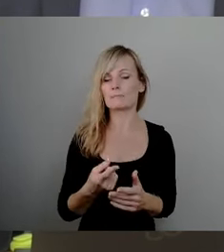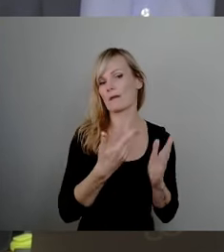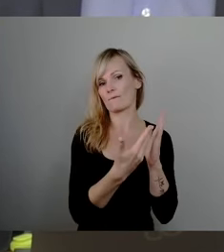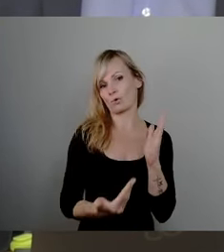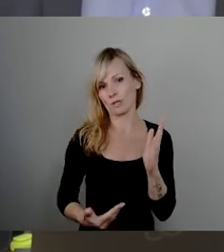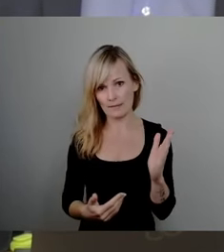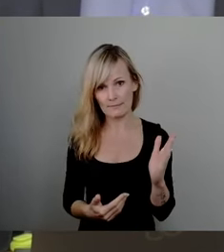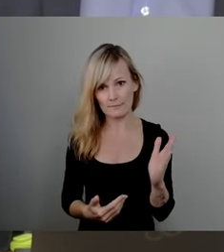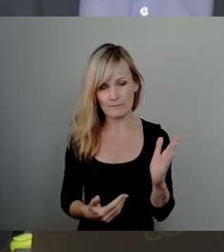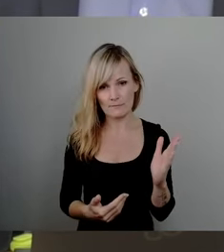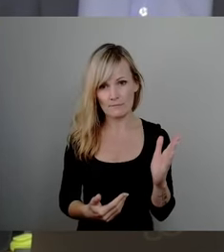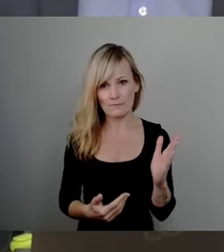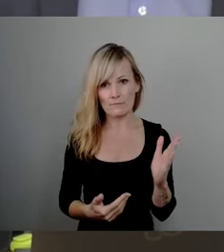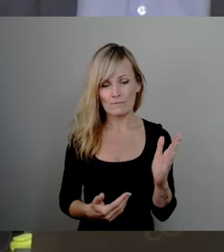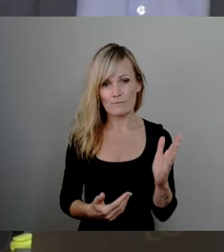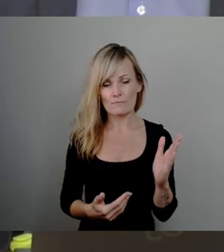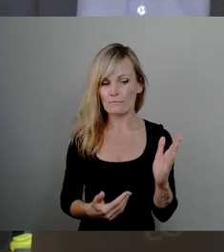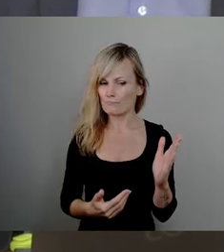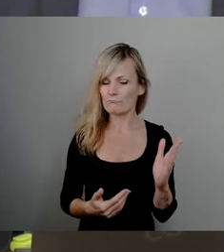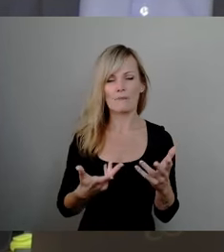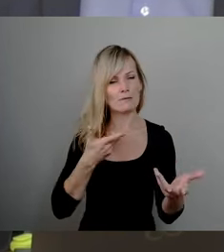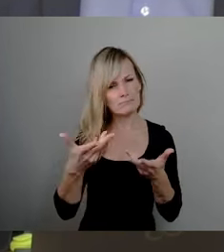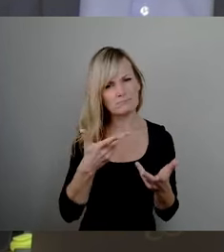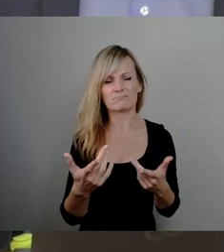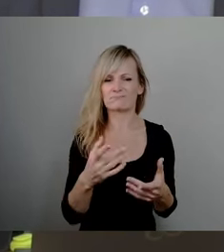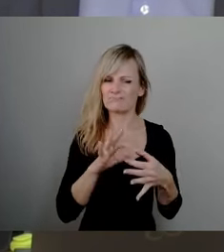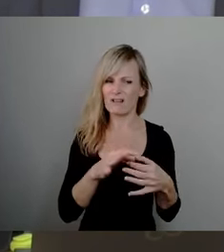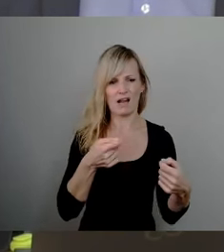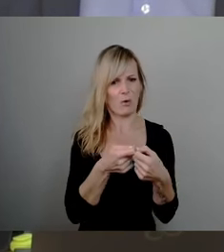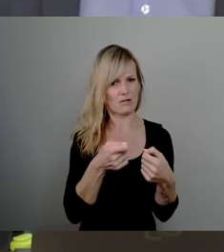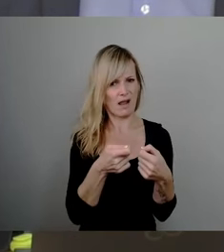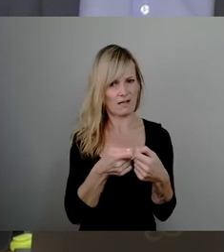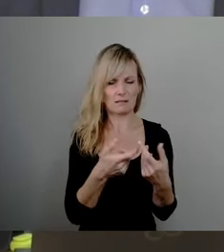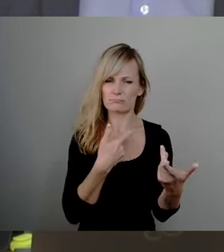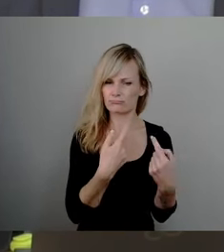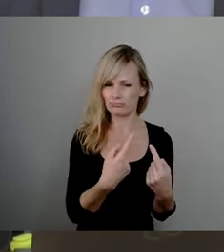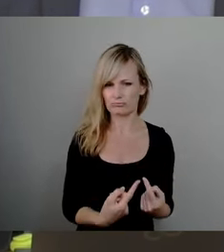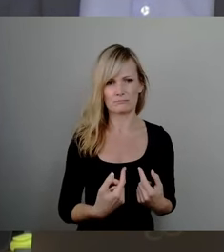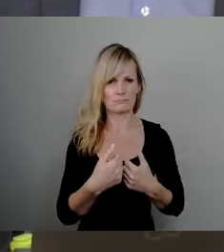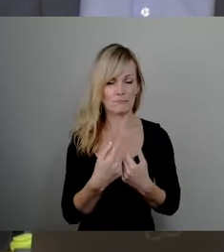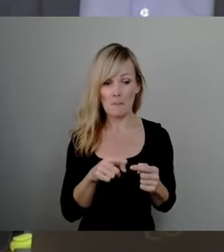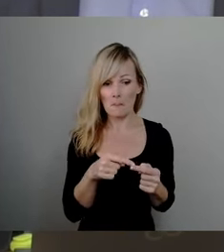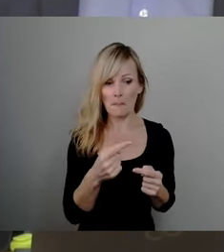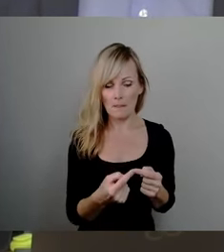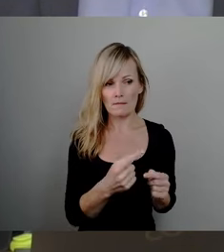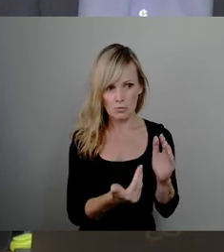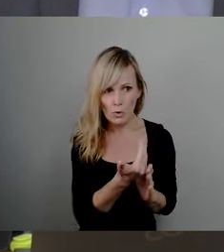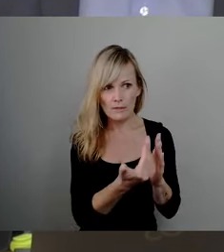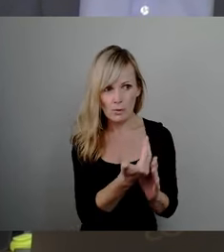sehr engen Kommunikation hier vor. Und mit jedem Schritt, wo es weitere Erkenntnisse gibt, das der Öffentlichkeit vorzustellen.